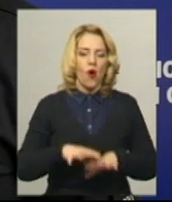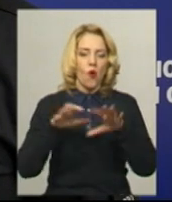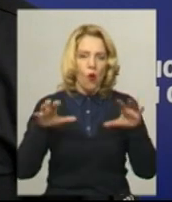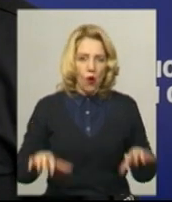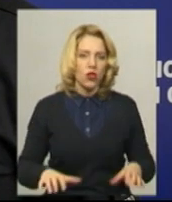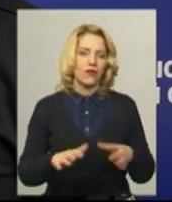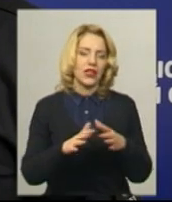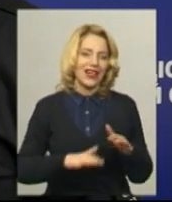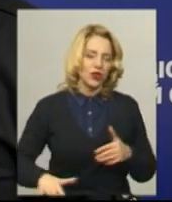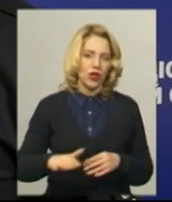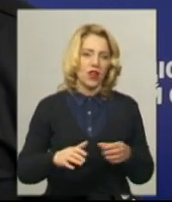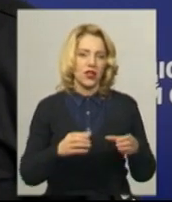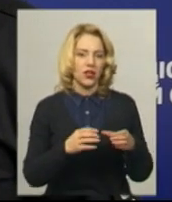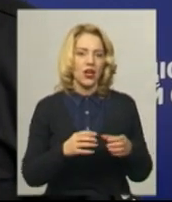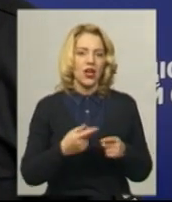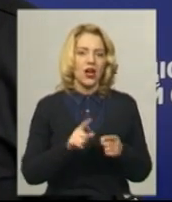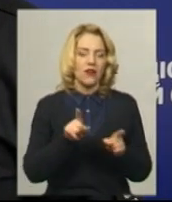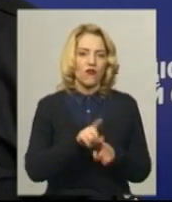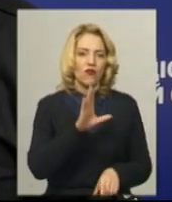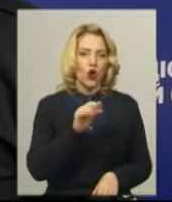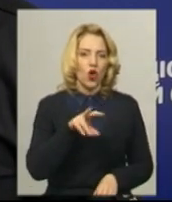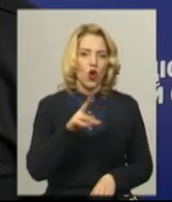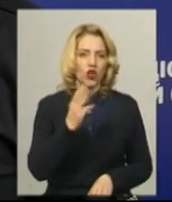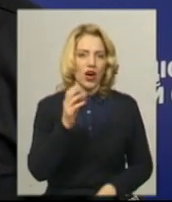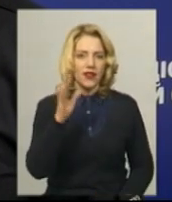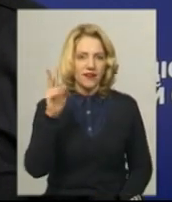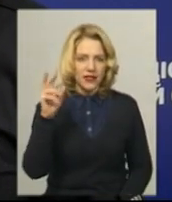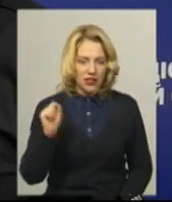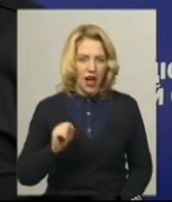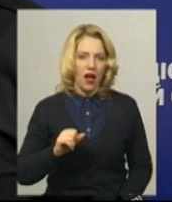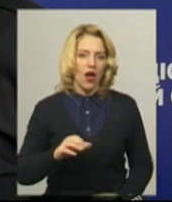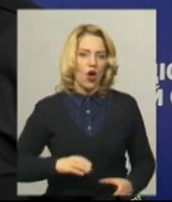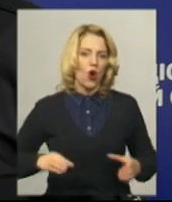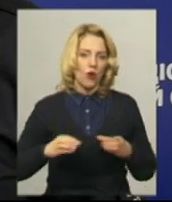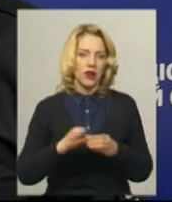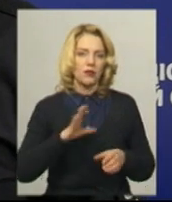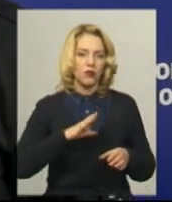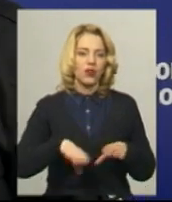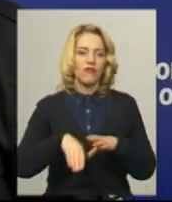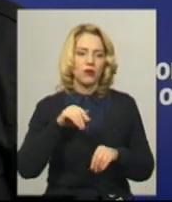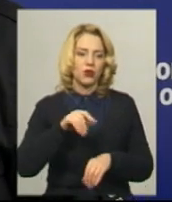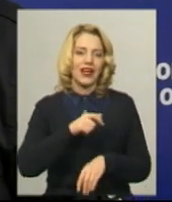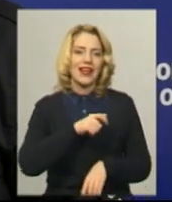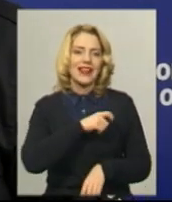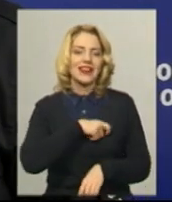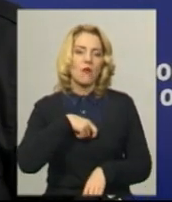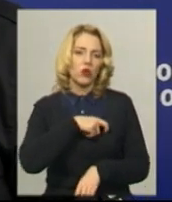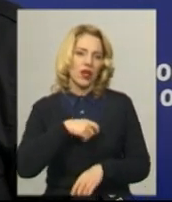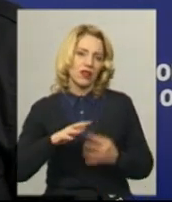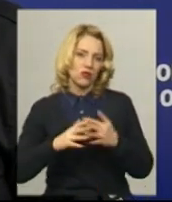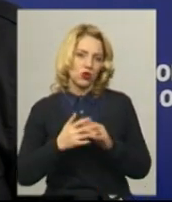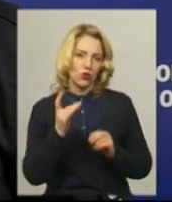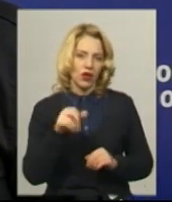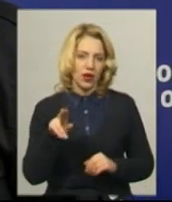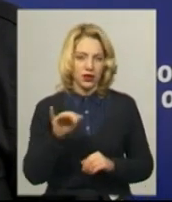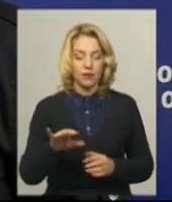А крім цього, в Волошанівській громаді відбулися довибори депутатів сільської ради. Всього на території